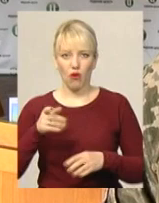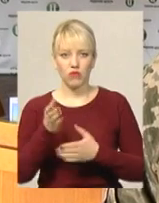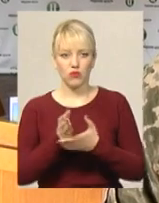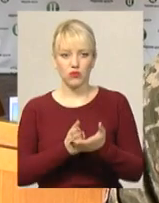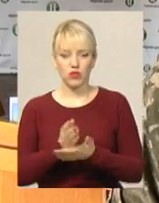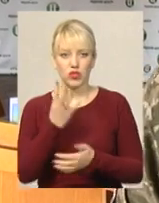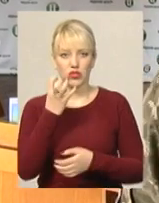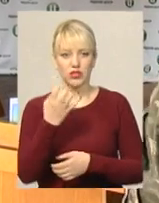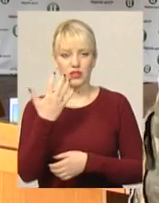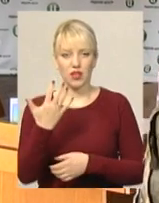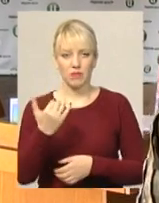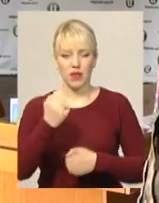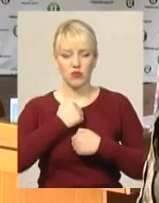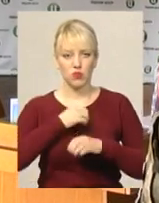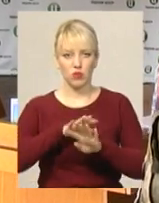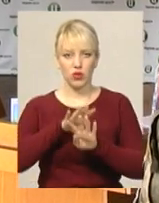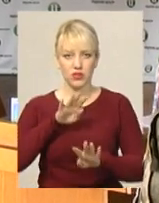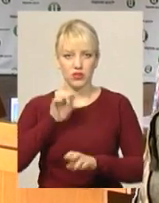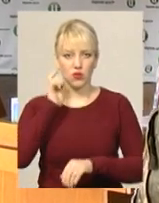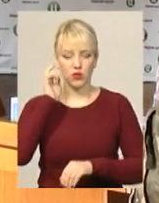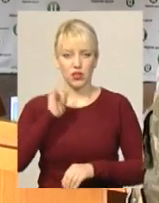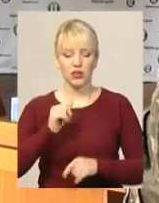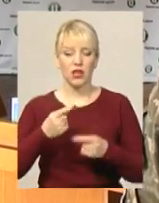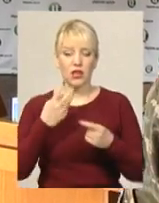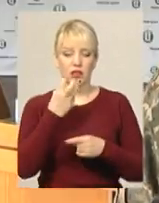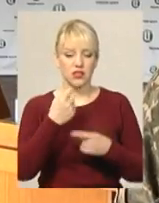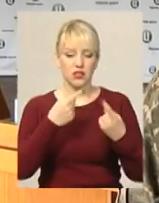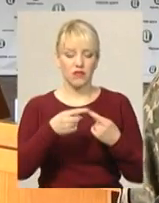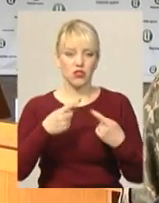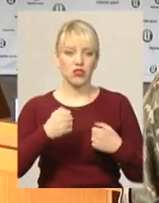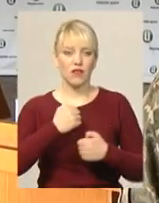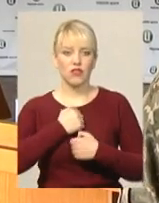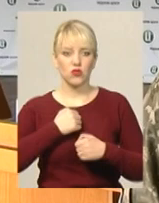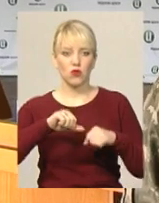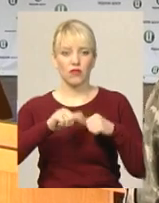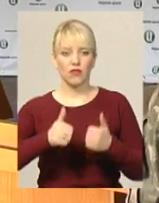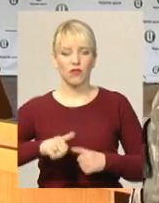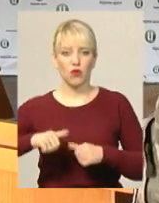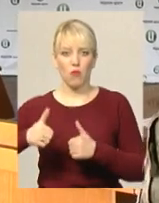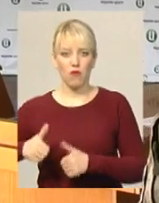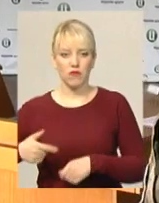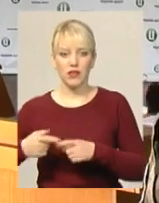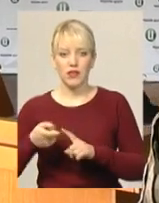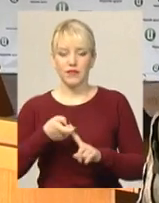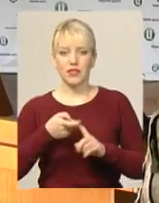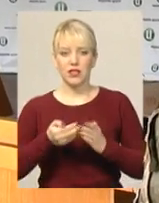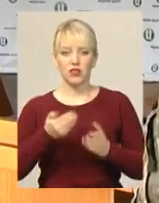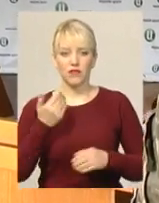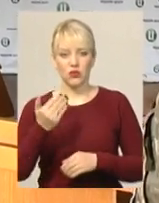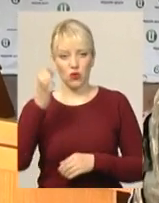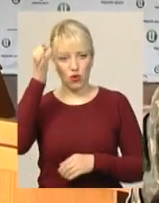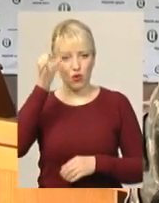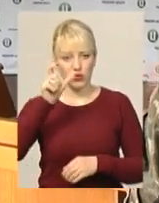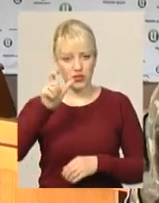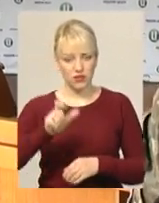405 – Збройні сили України і 300 – в інші військові формування. В залежності від його освіти,